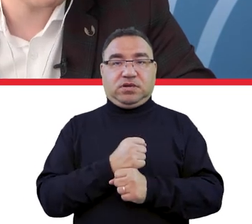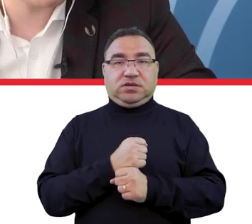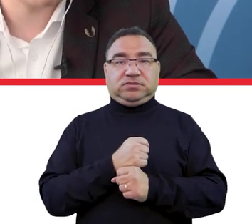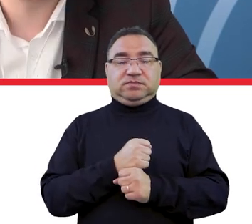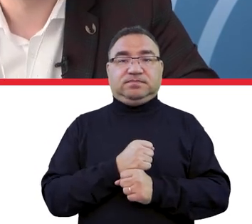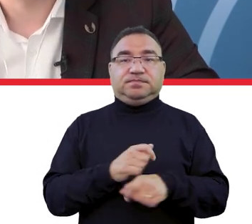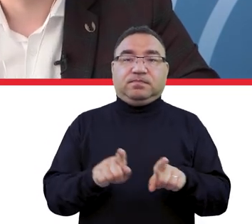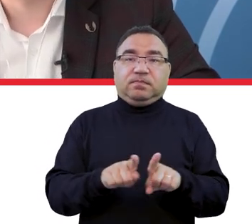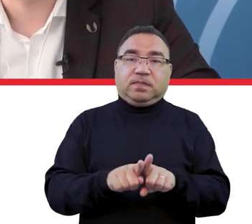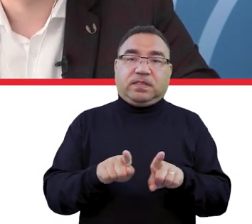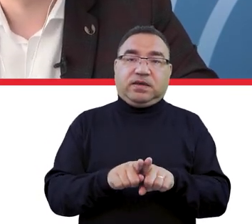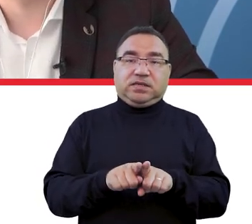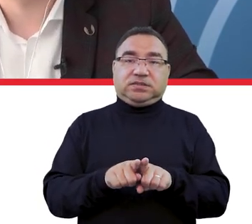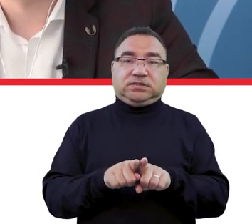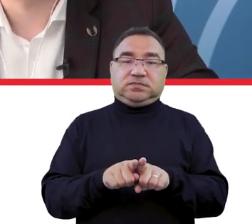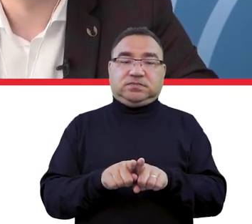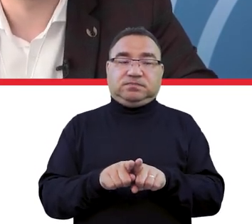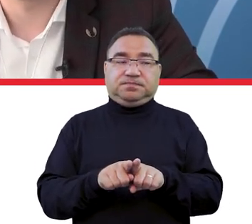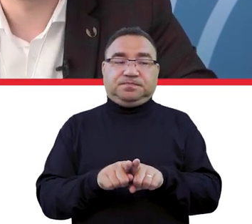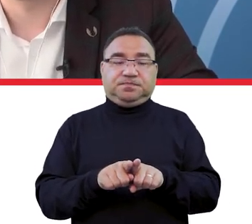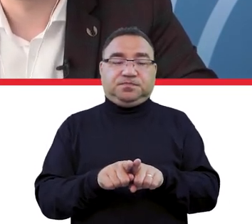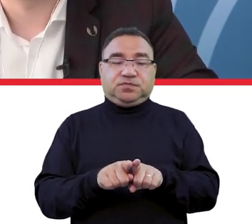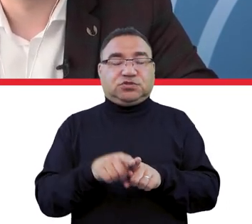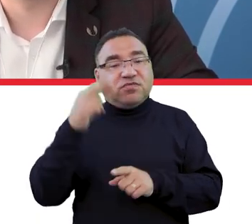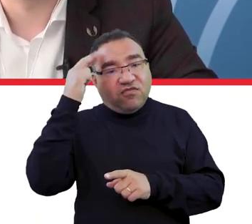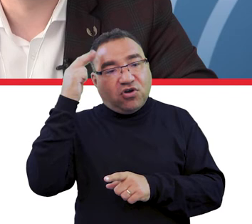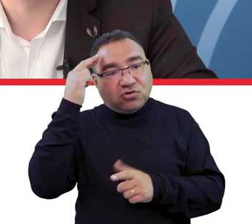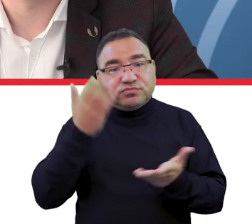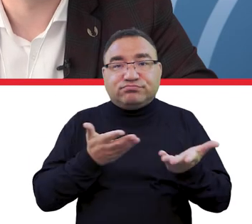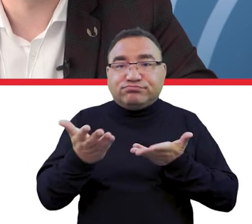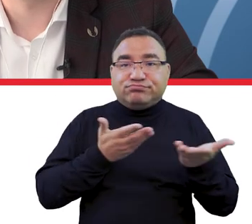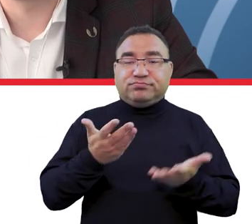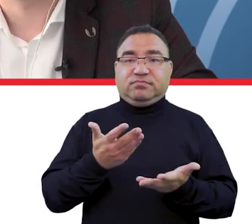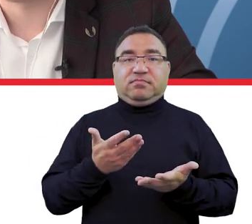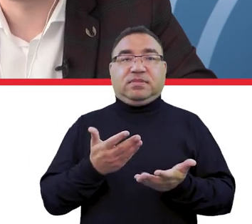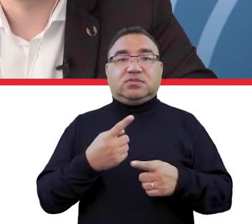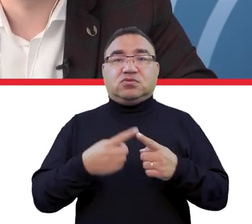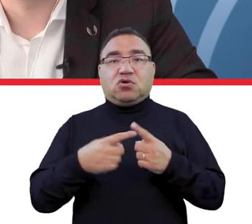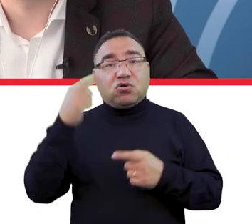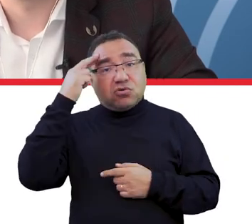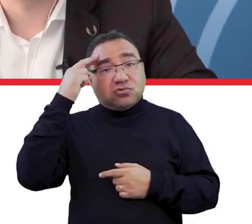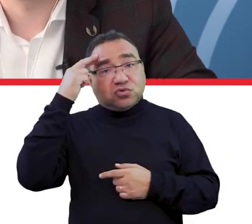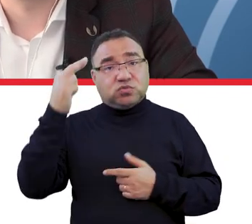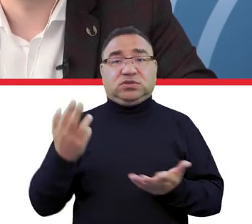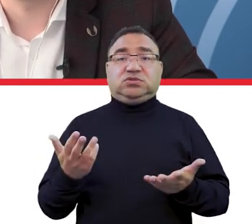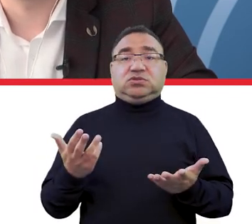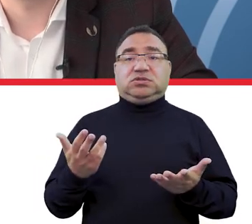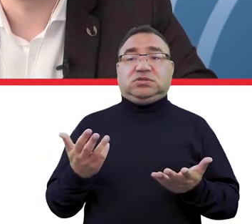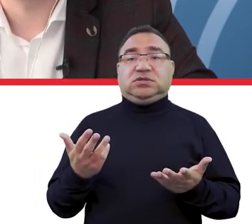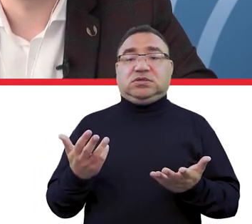jakiś w tym wszystkim aspekt takiej wyrozumiałości i wrażliwości, żeby nie stawiać sobie